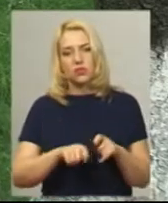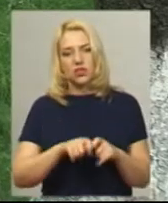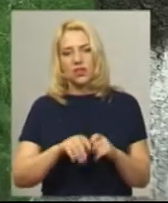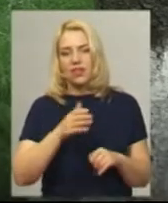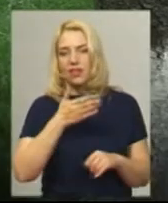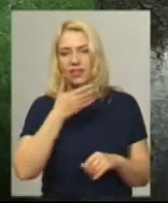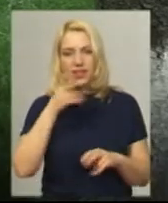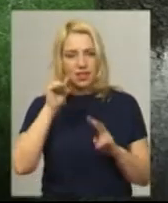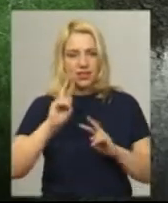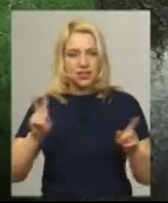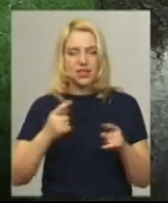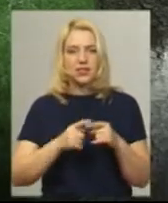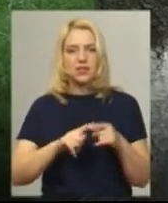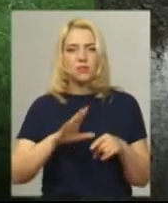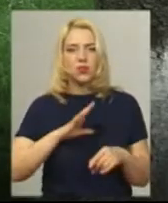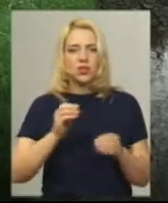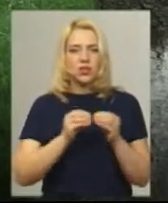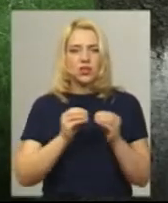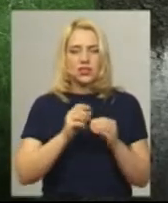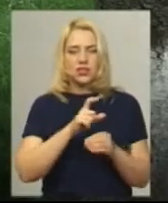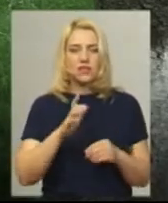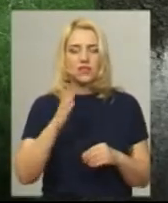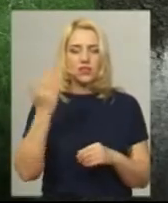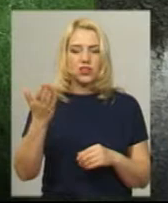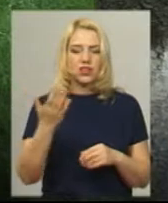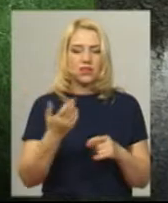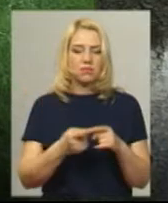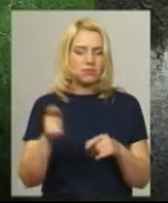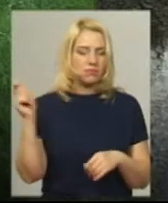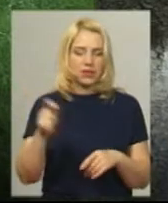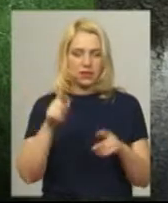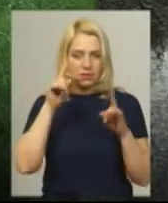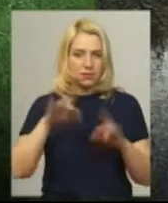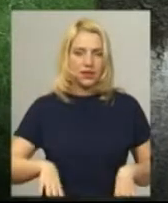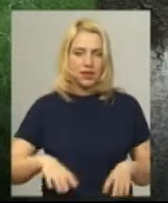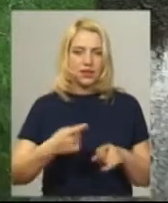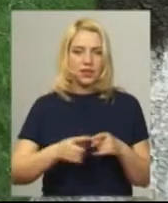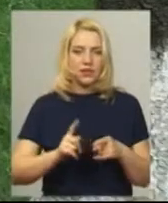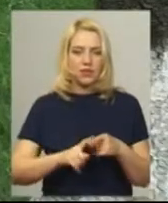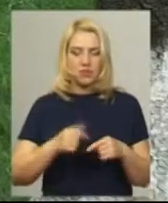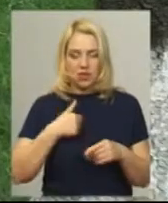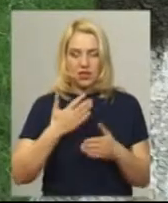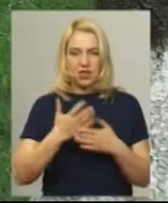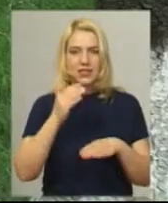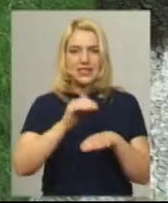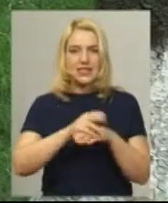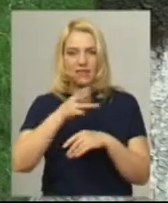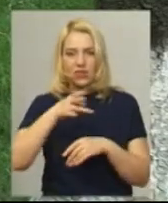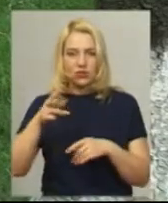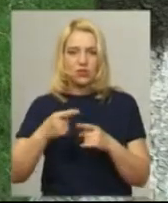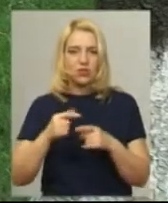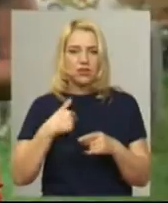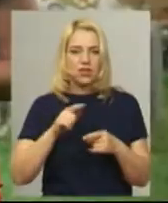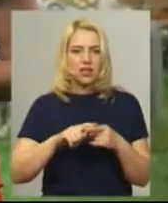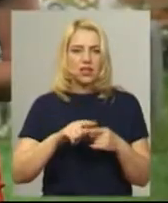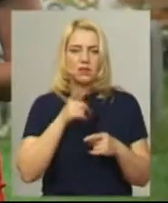10 хвилин. Тобто вони приїхали, в мене все є зафіксовано. І оці 10 хвилин, саме в цей період я поїхала